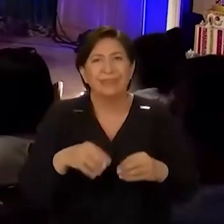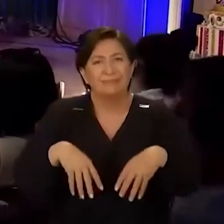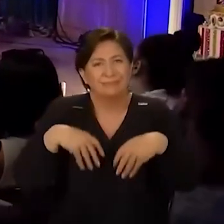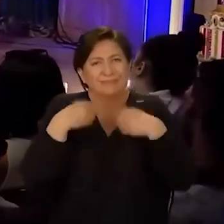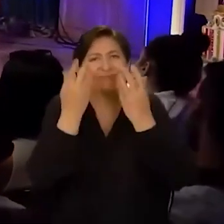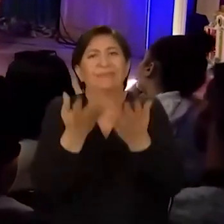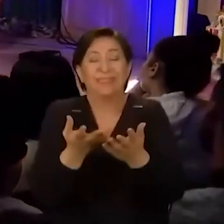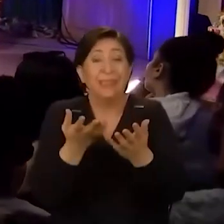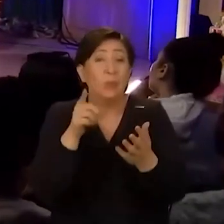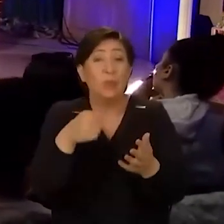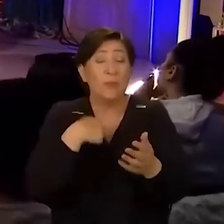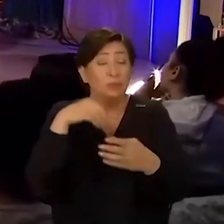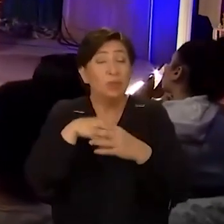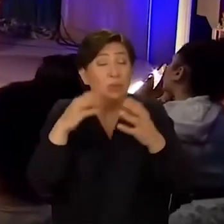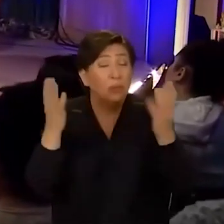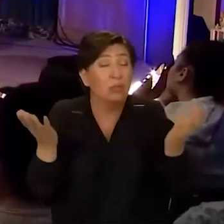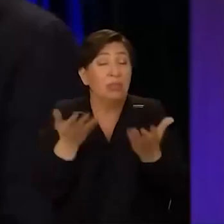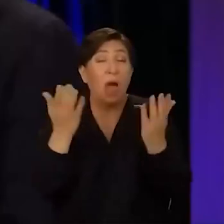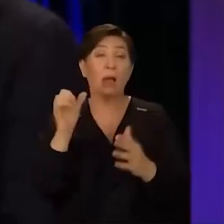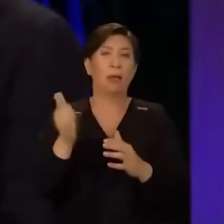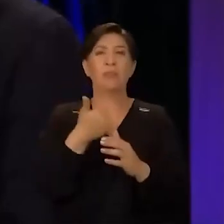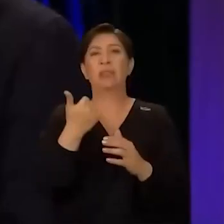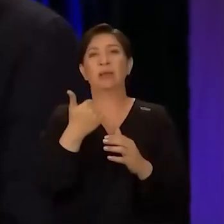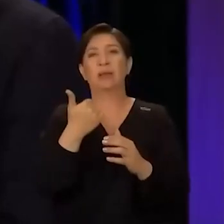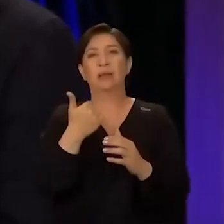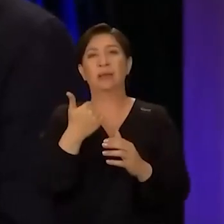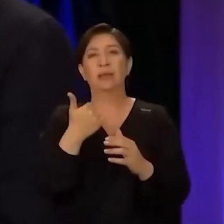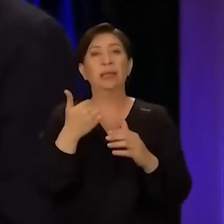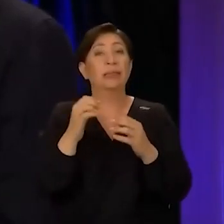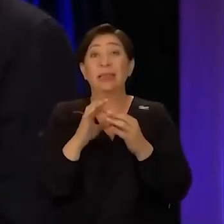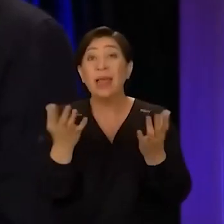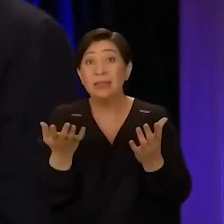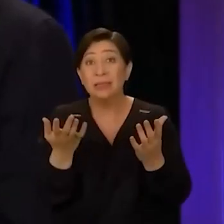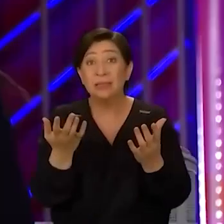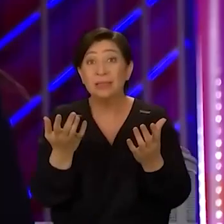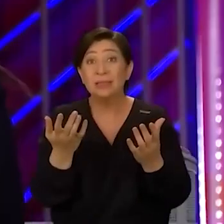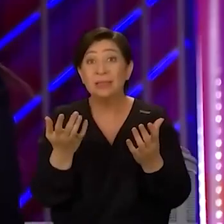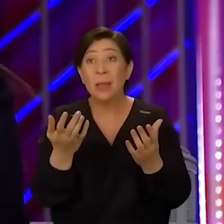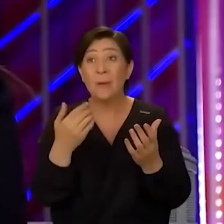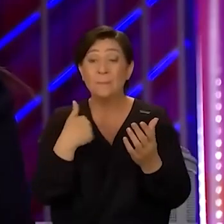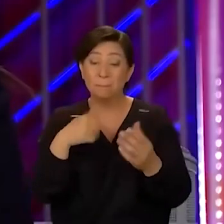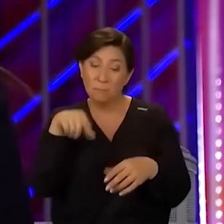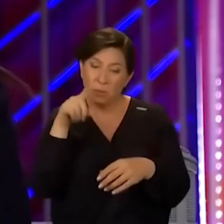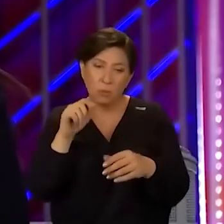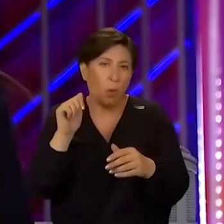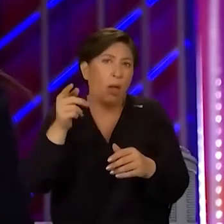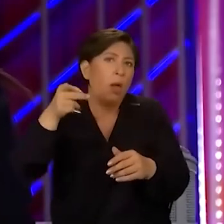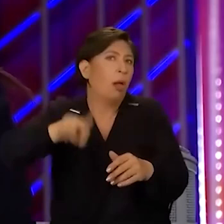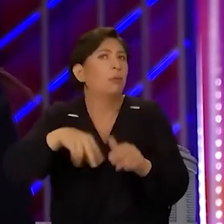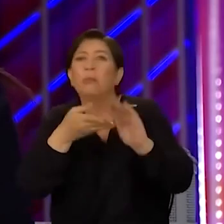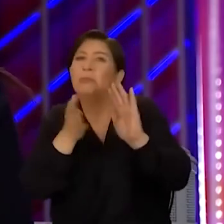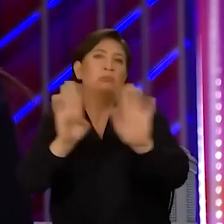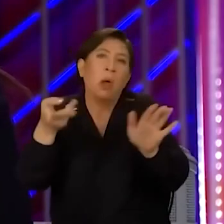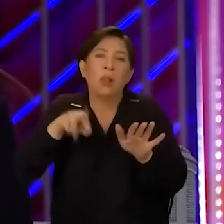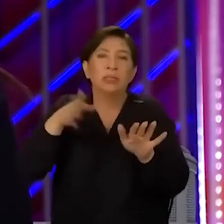Bu da benim için çok daha kıymetli. Çünkü ben bir gün ölüp gittikten sonra